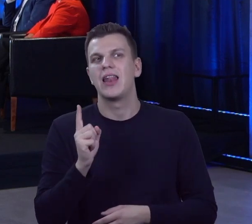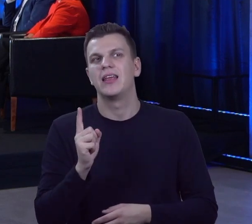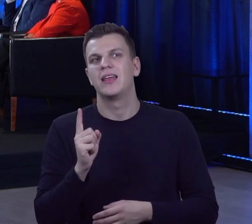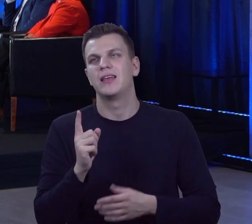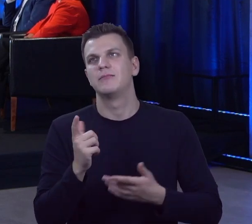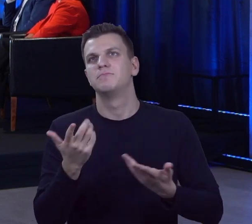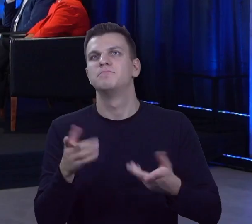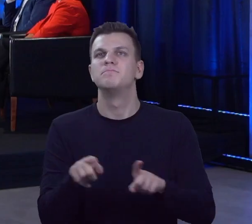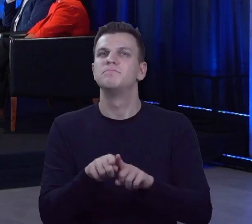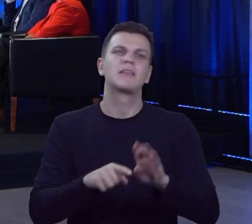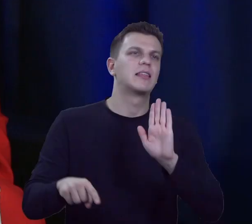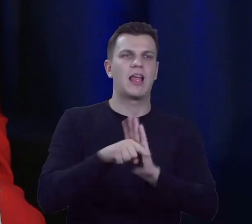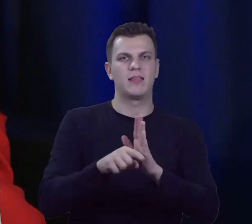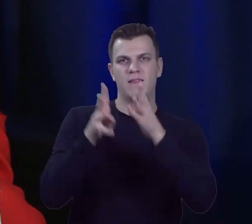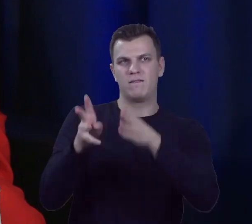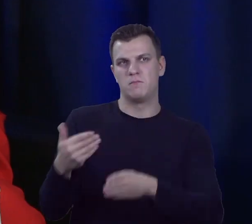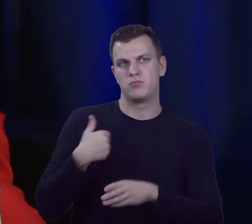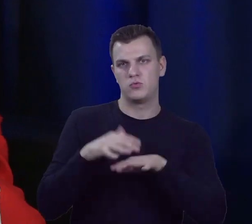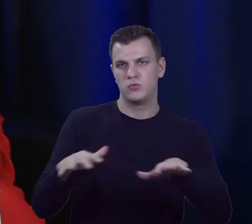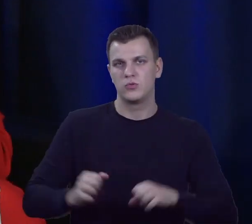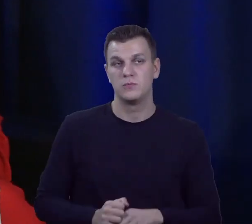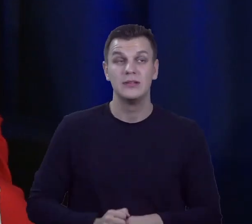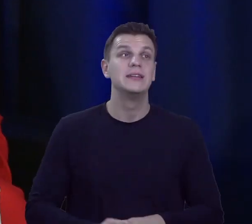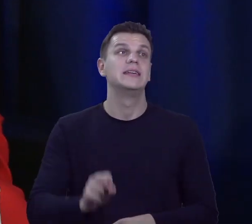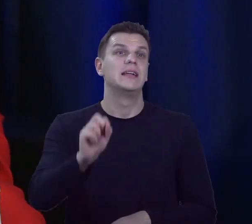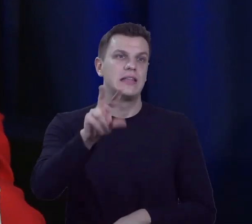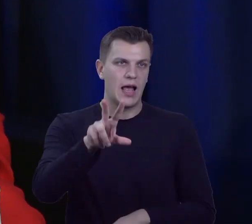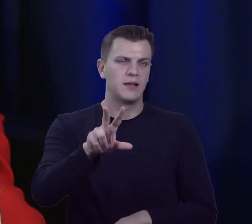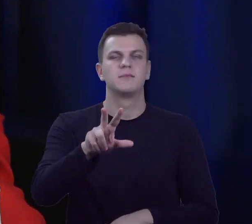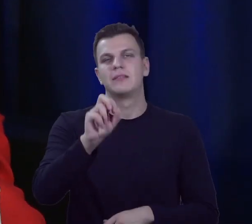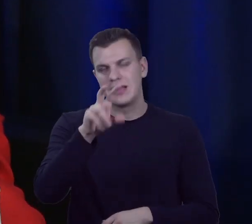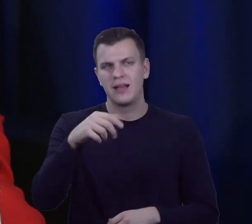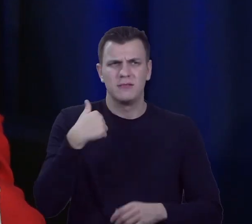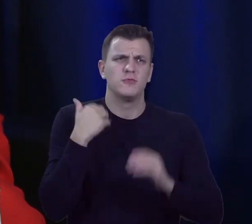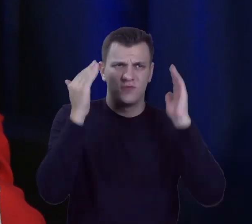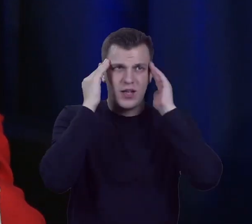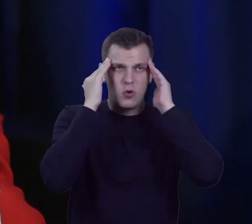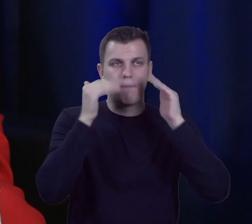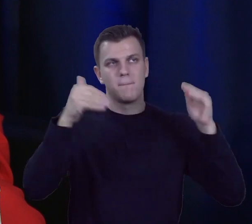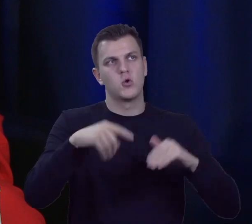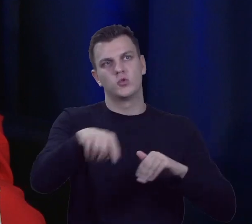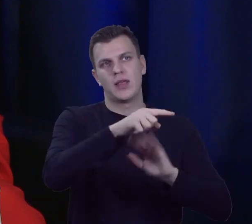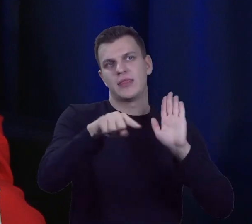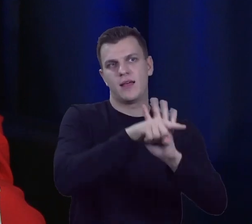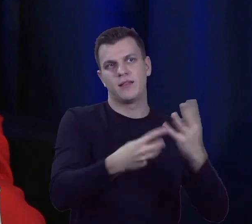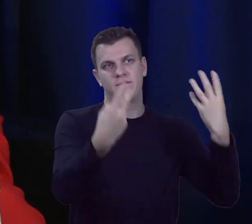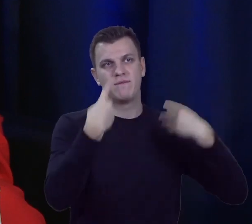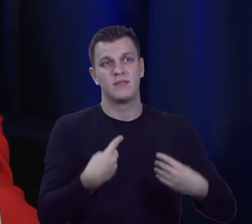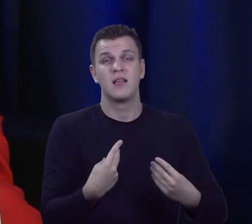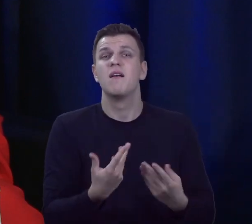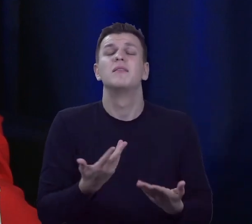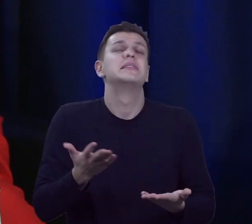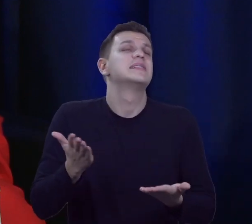odbioru. Tak, potwierdzam to, że mam tego świadomość, że taki odbiór może być. To jest naprawdę uzależnione od